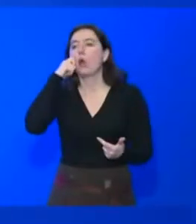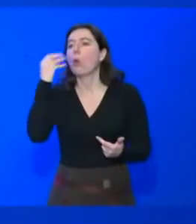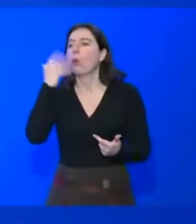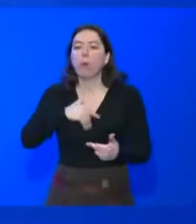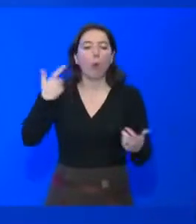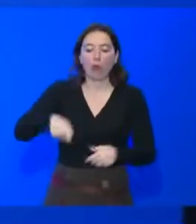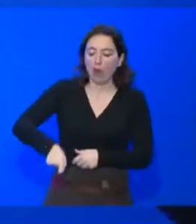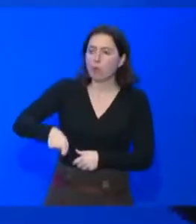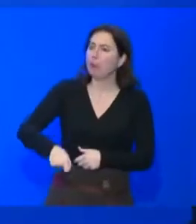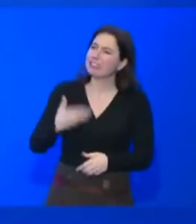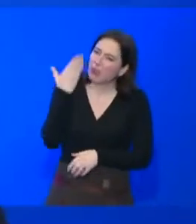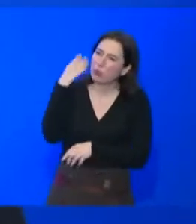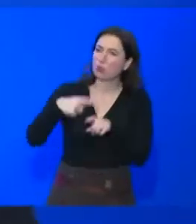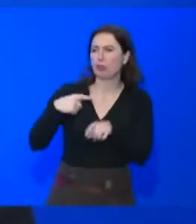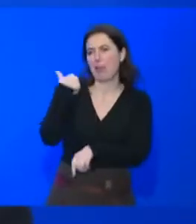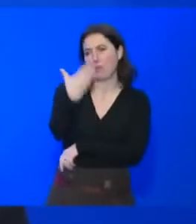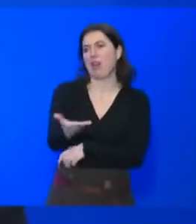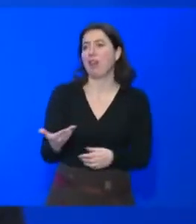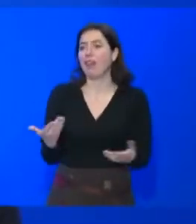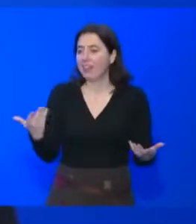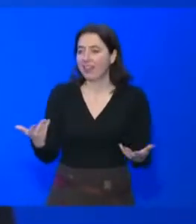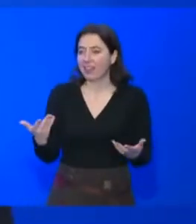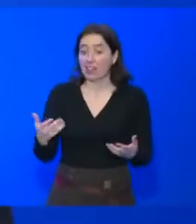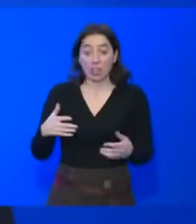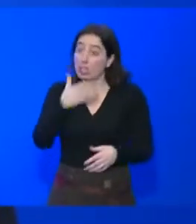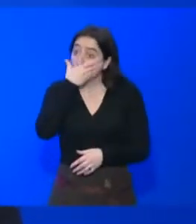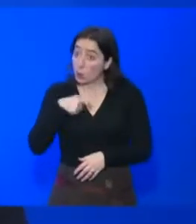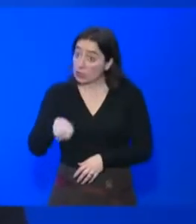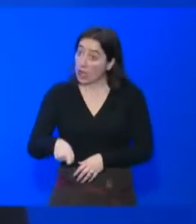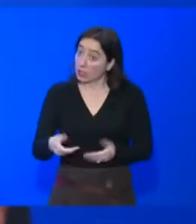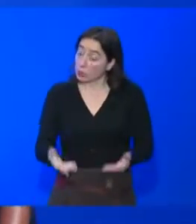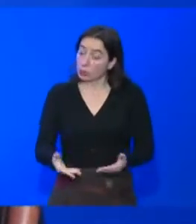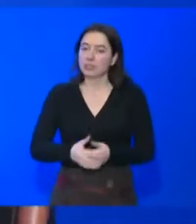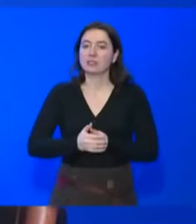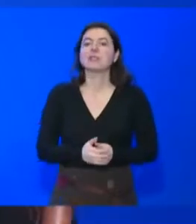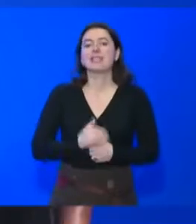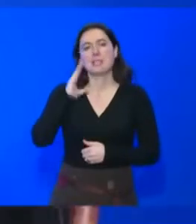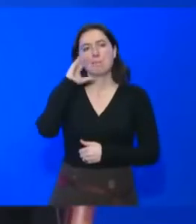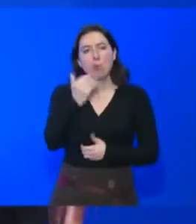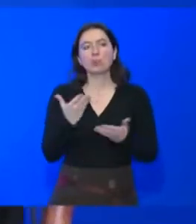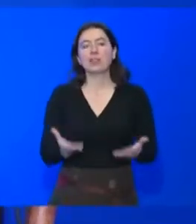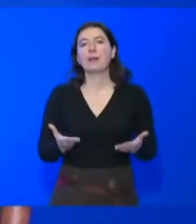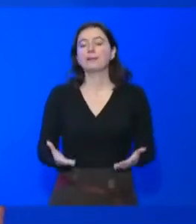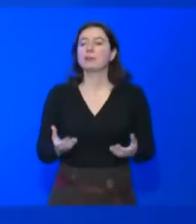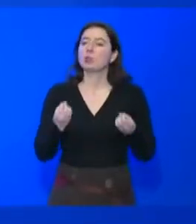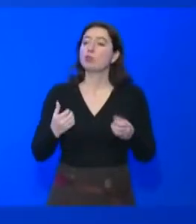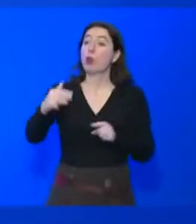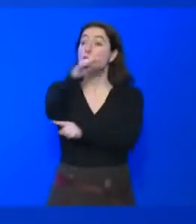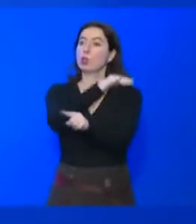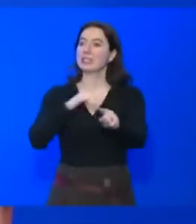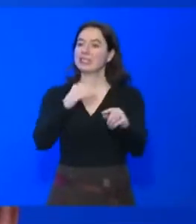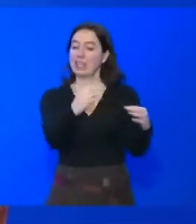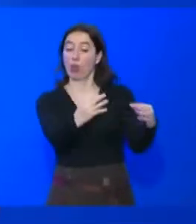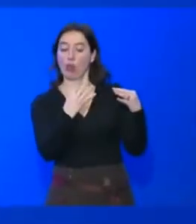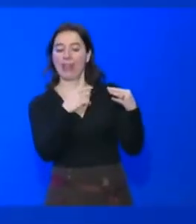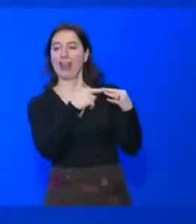accessoire. Ce sont des accessoires. Il y a d'ailleurs aujourd'hui de très belles cannes. Donc, ce regard de la société, il est plein de préjugés. Alors, comment